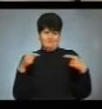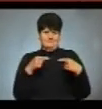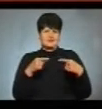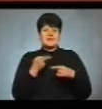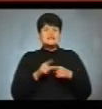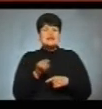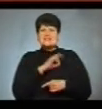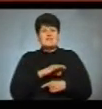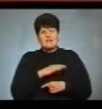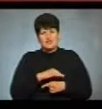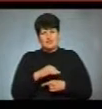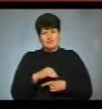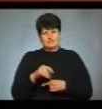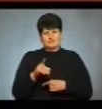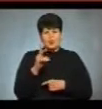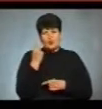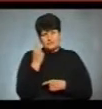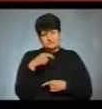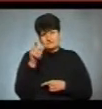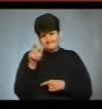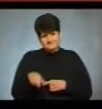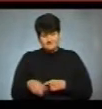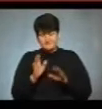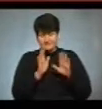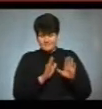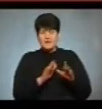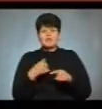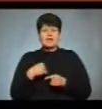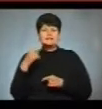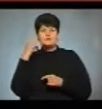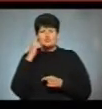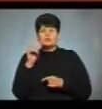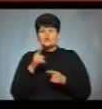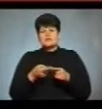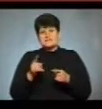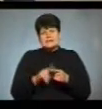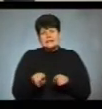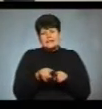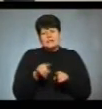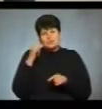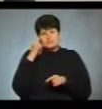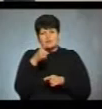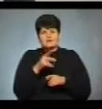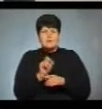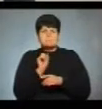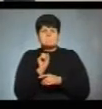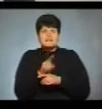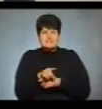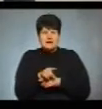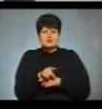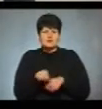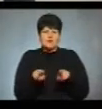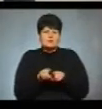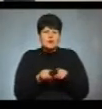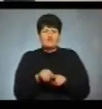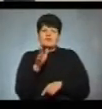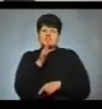невигідно одному із кандидатів. І я думаю, що це як така гіпотеза, що можливо вони призначать на один і той же